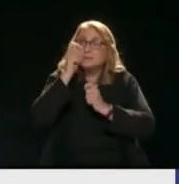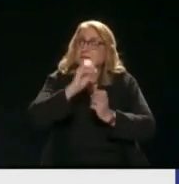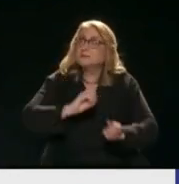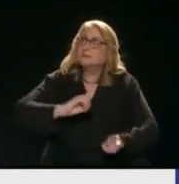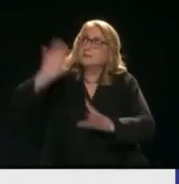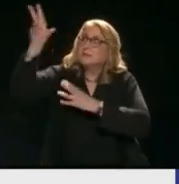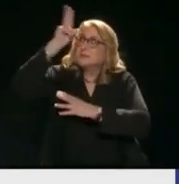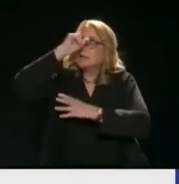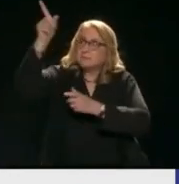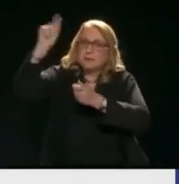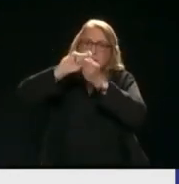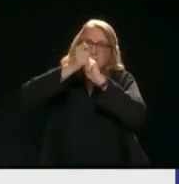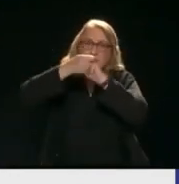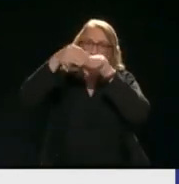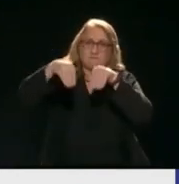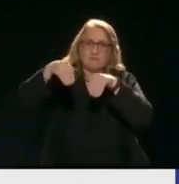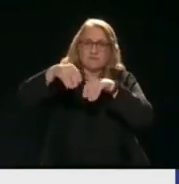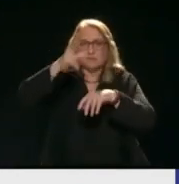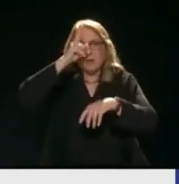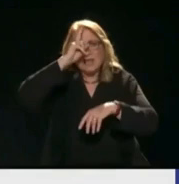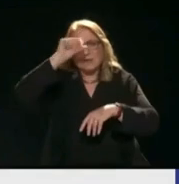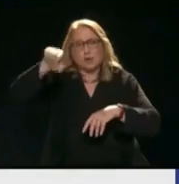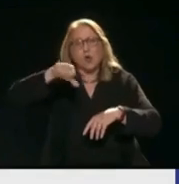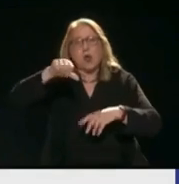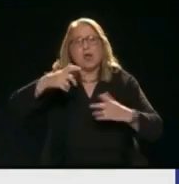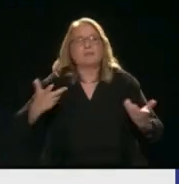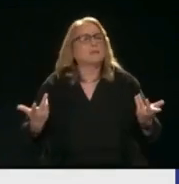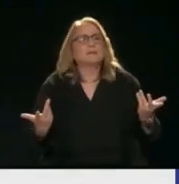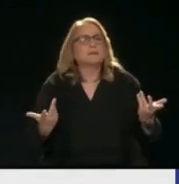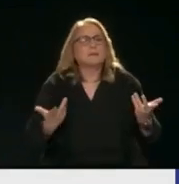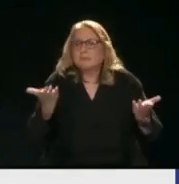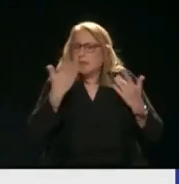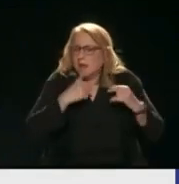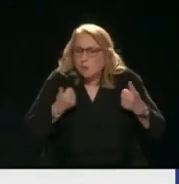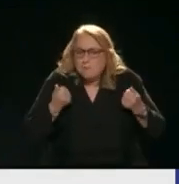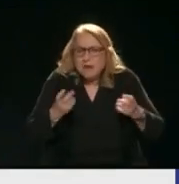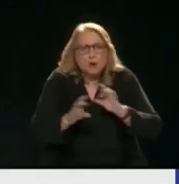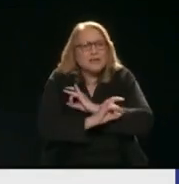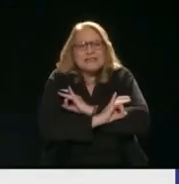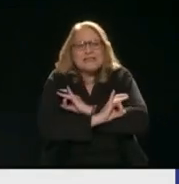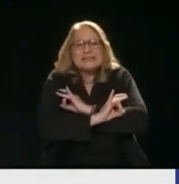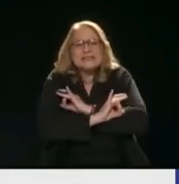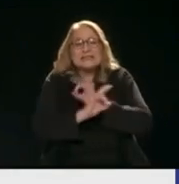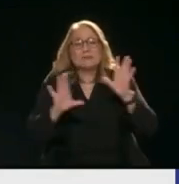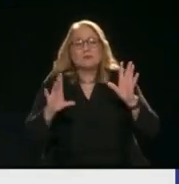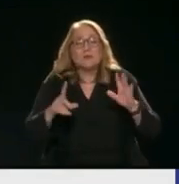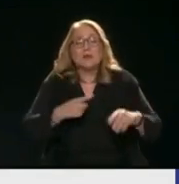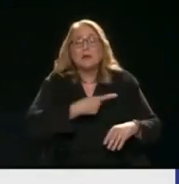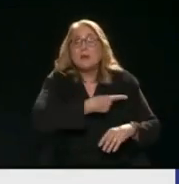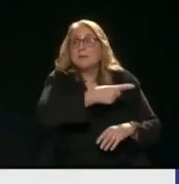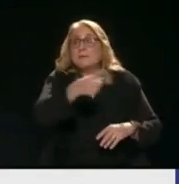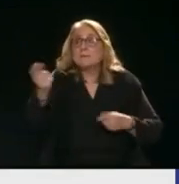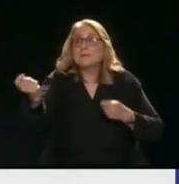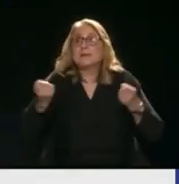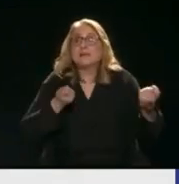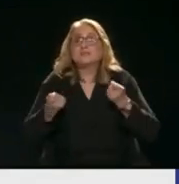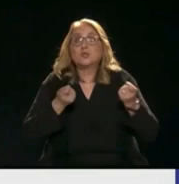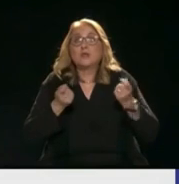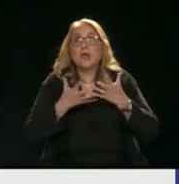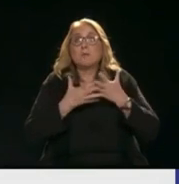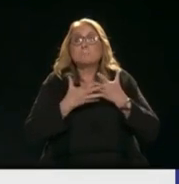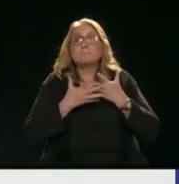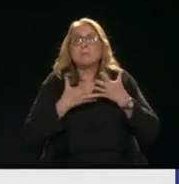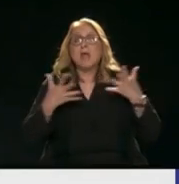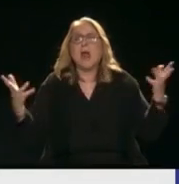Κύριοι Συντονιστείτε Έχουμε πολύ μεγάλο πρόβλημα Βεβαίως η άμυνά μας πρέπει να είναι ανεξαρτημένη Από πού όμως, από εκεί τώρα που λέγεται